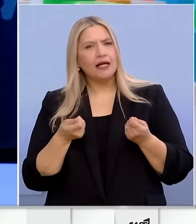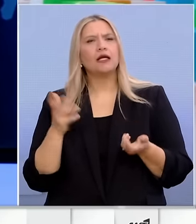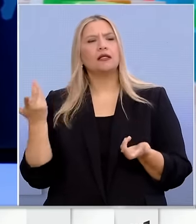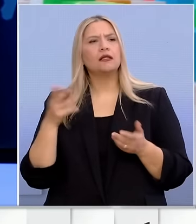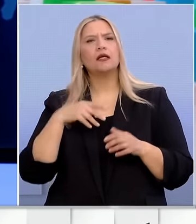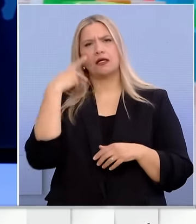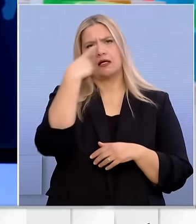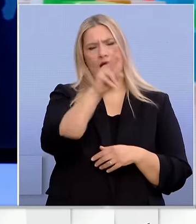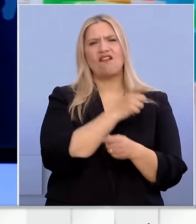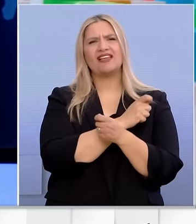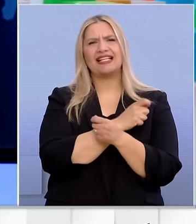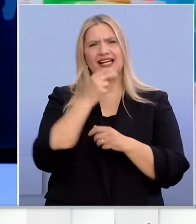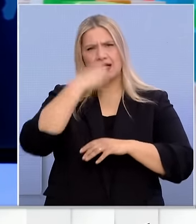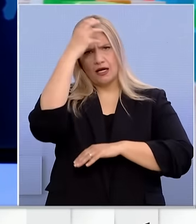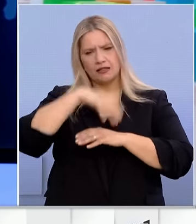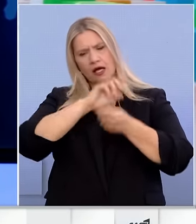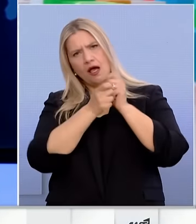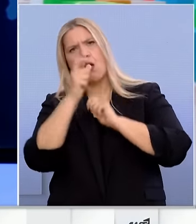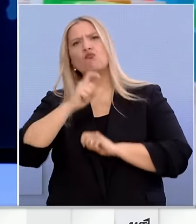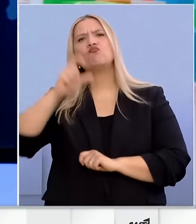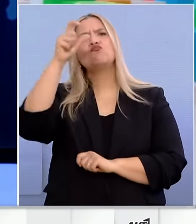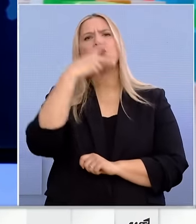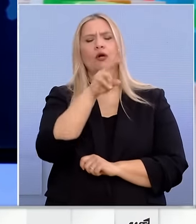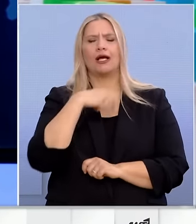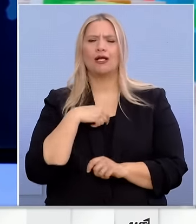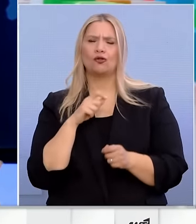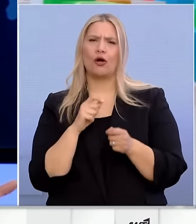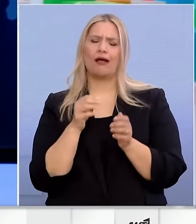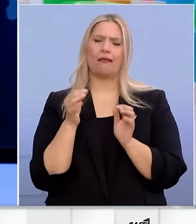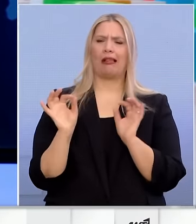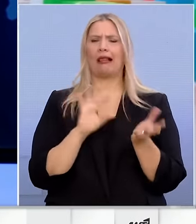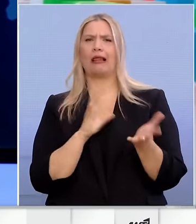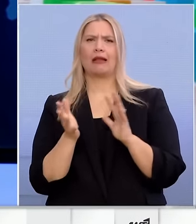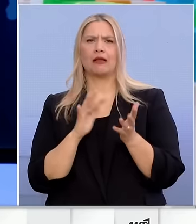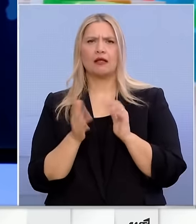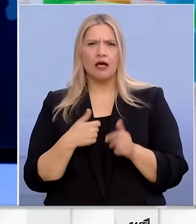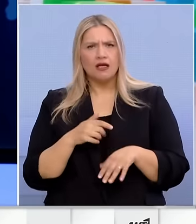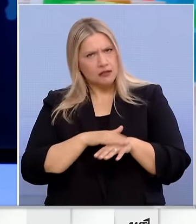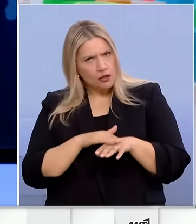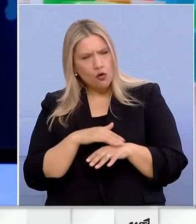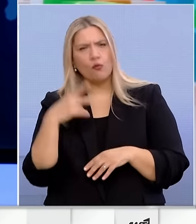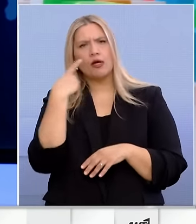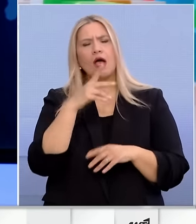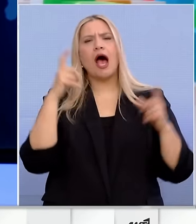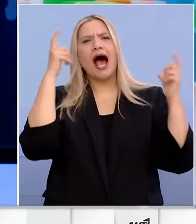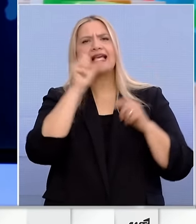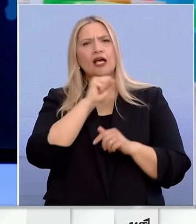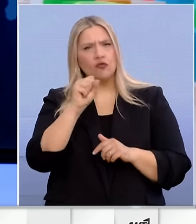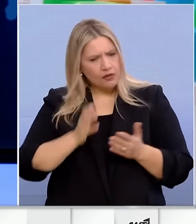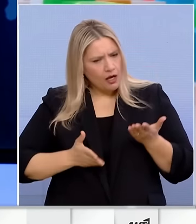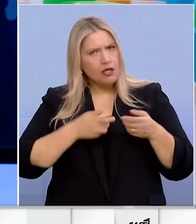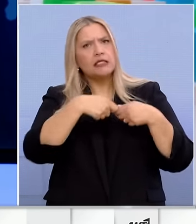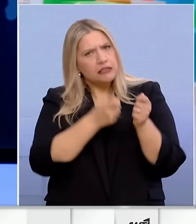η μονή της χώρας η οποία βεβαίως κάνει επιβιορθώσεις. Λέει και θα είναι επισκέψιμη. Μα και η Αγία Σοφιά είναι επισκέψιμη και με